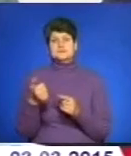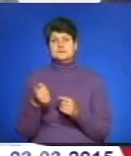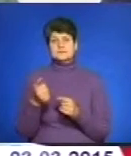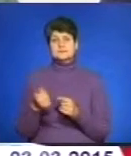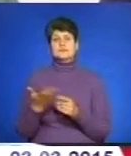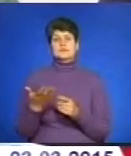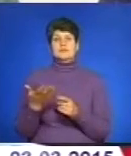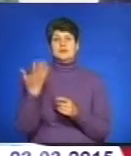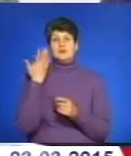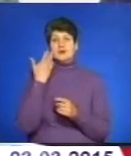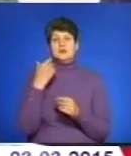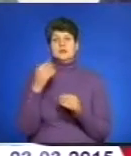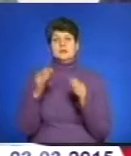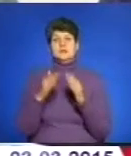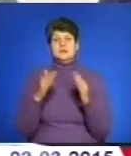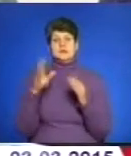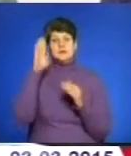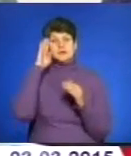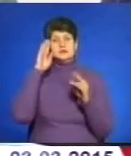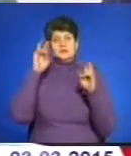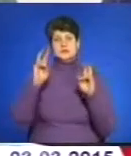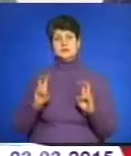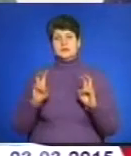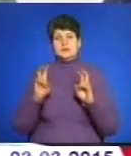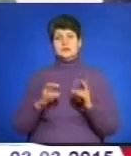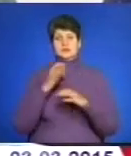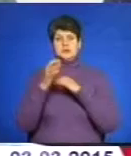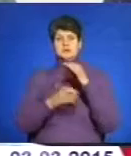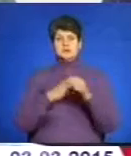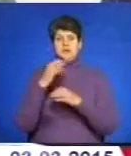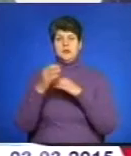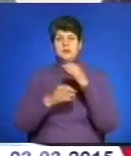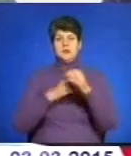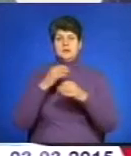ліндажах, коли хлопці сиділи, коли обстріли йдуть сутками фактично.